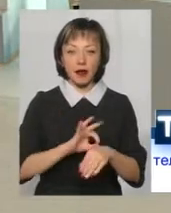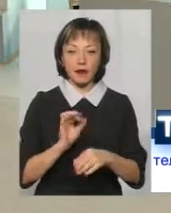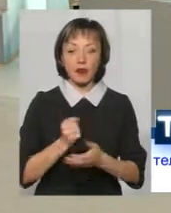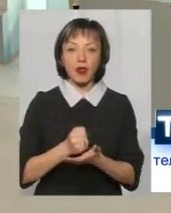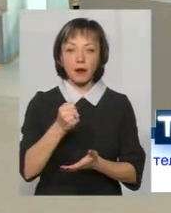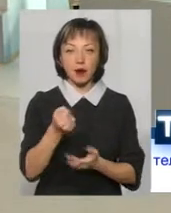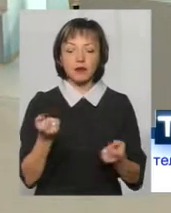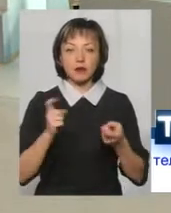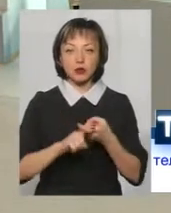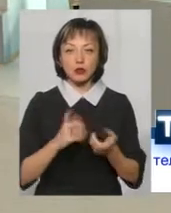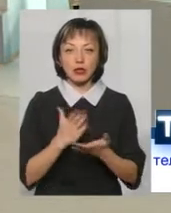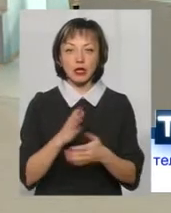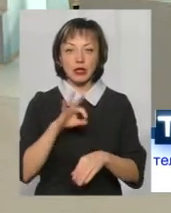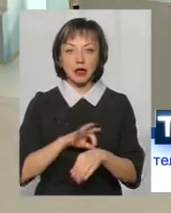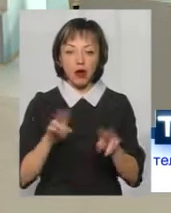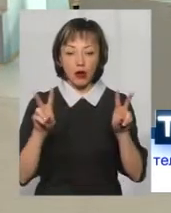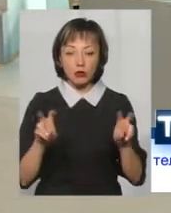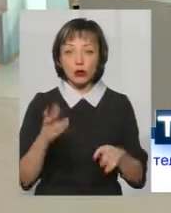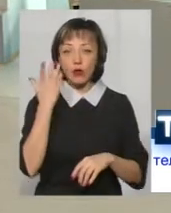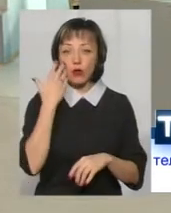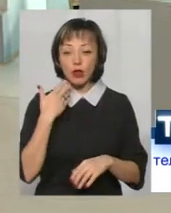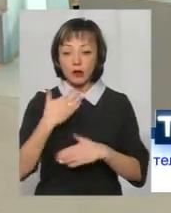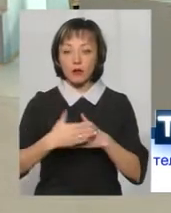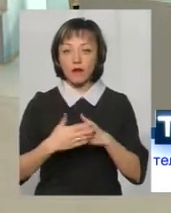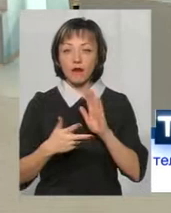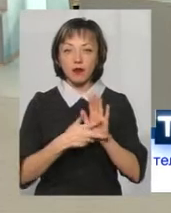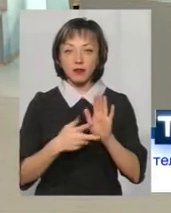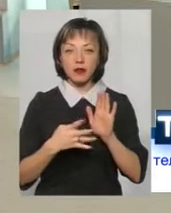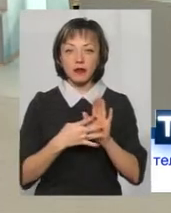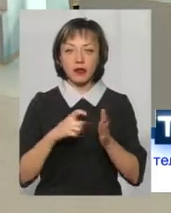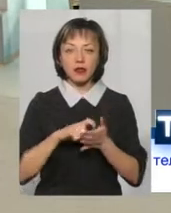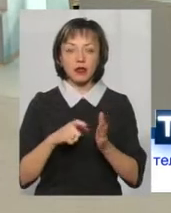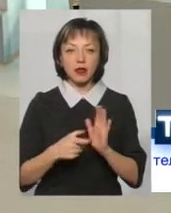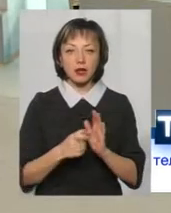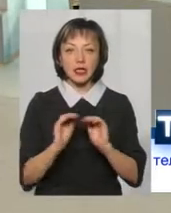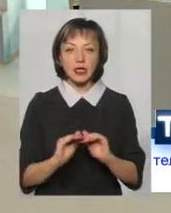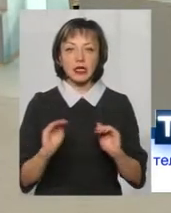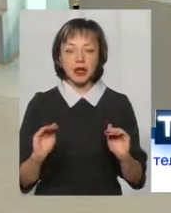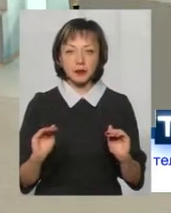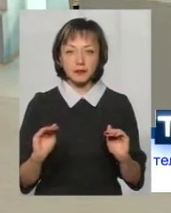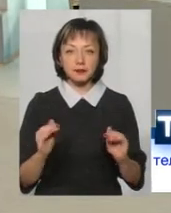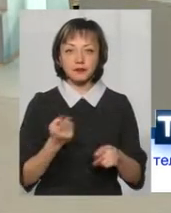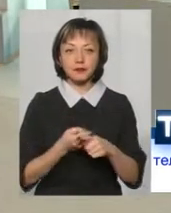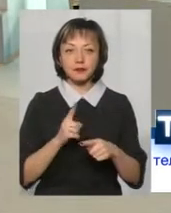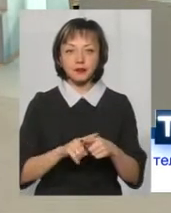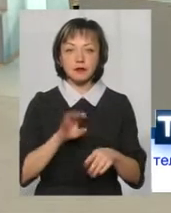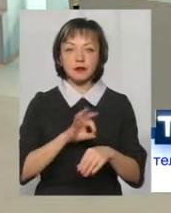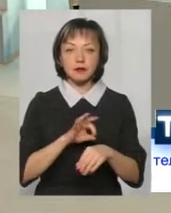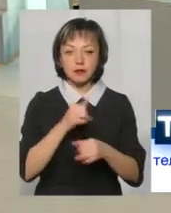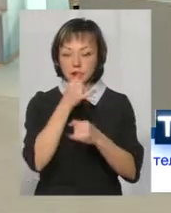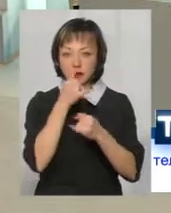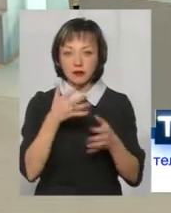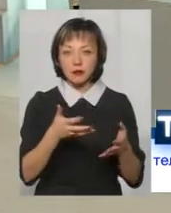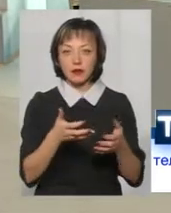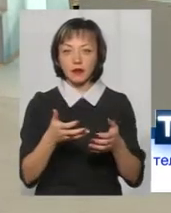направлені в зв'язку з тим, що є діагнози, але коли підходить восьмій клас, дев'ятий клас, дітей із цими діагнозами не можуть